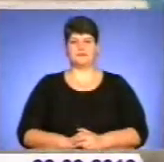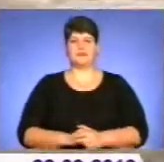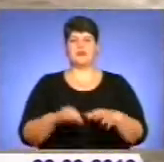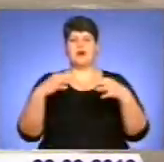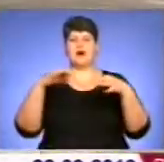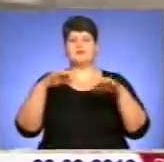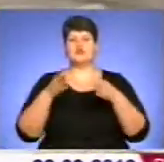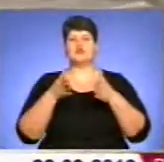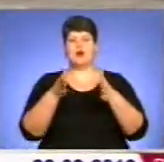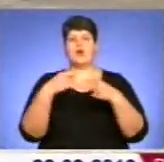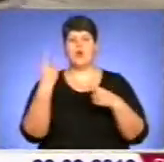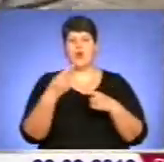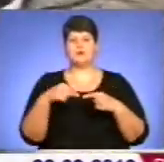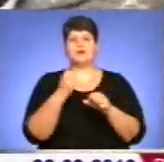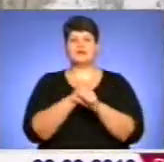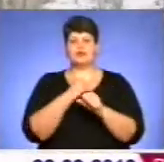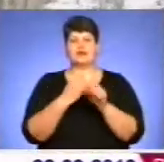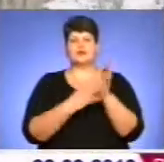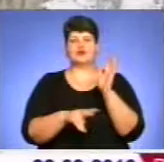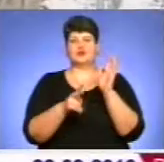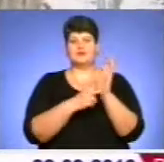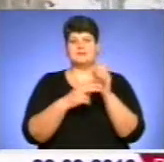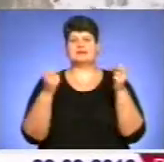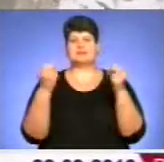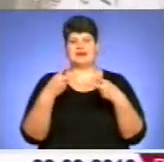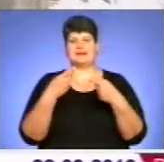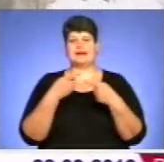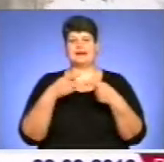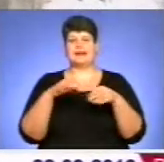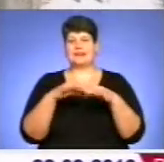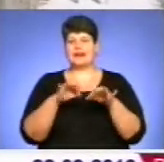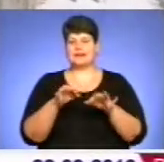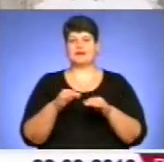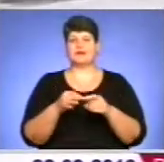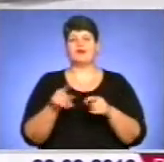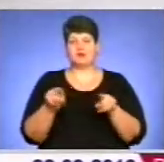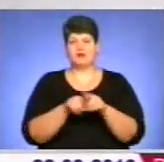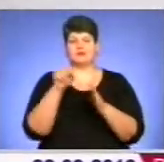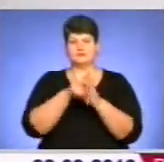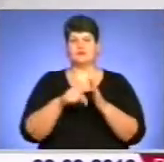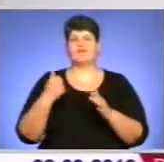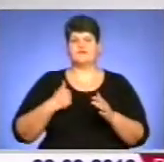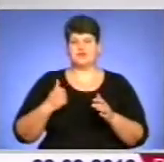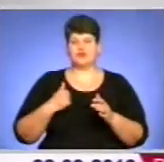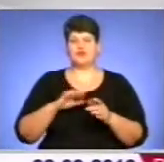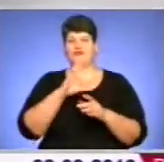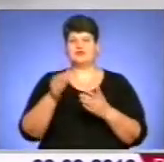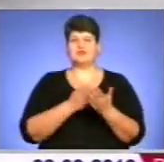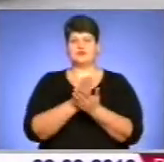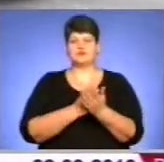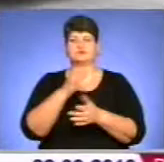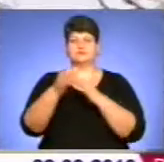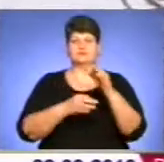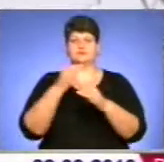автошляхах області працює 97 одиниць спецтехніки, в тому числі і військової. Усі служби на цілодобовому